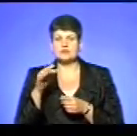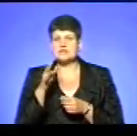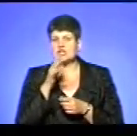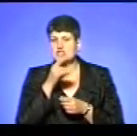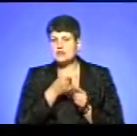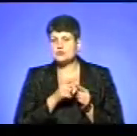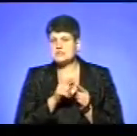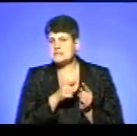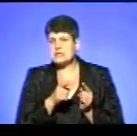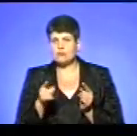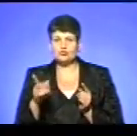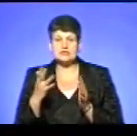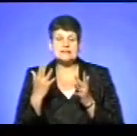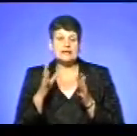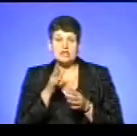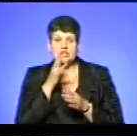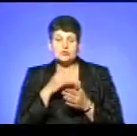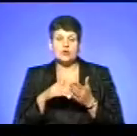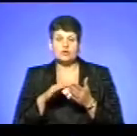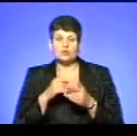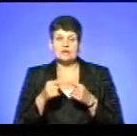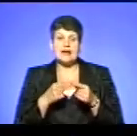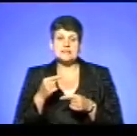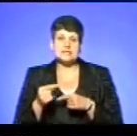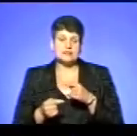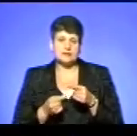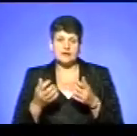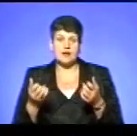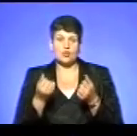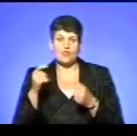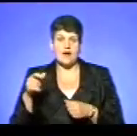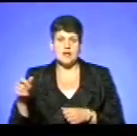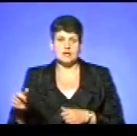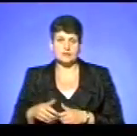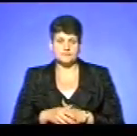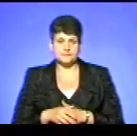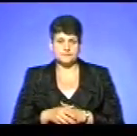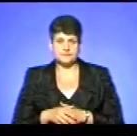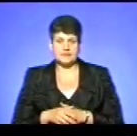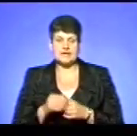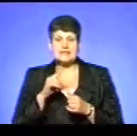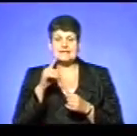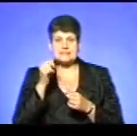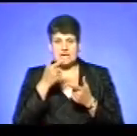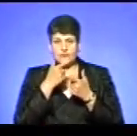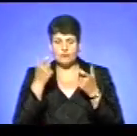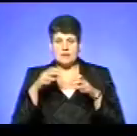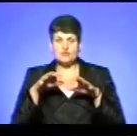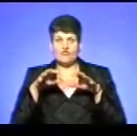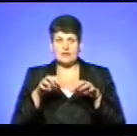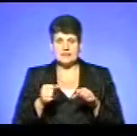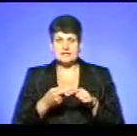чи відомо, і загалом ще скільки часу ліквідовуватимуть наслідки рятувальники? За інформацією власників